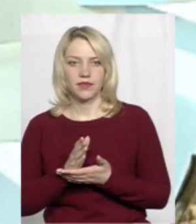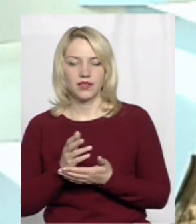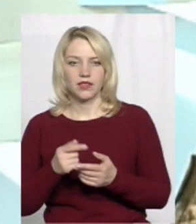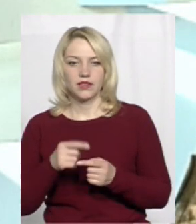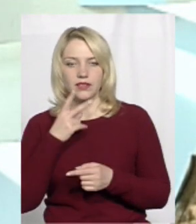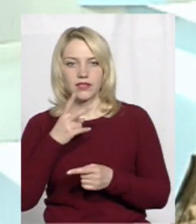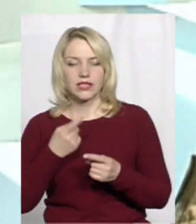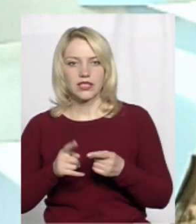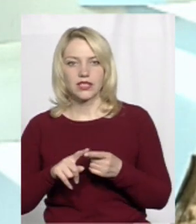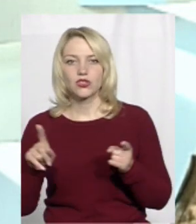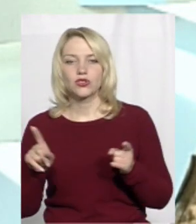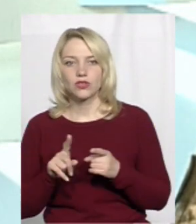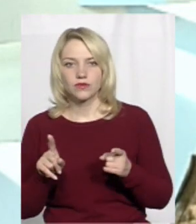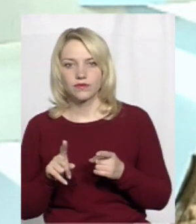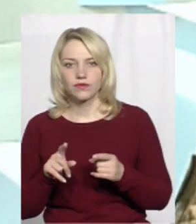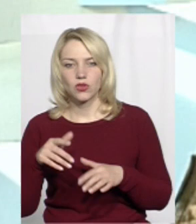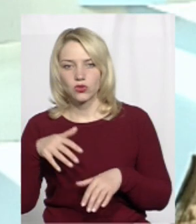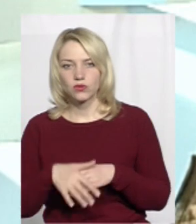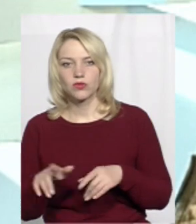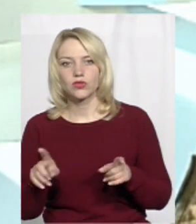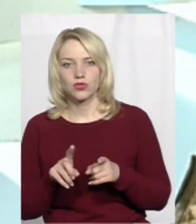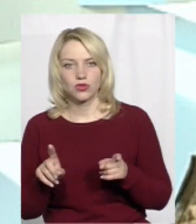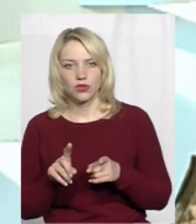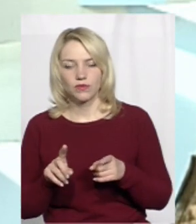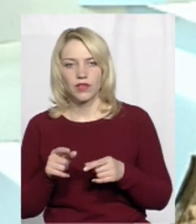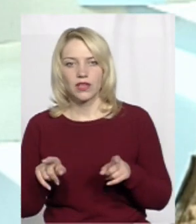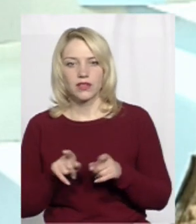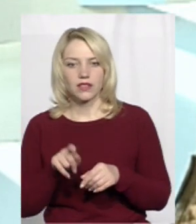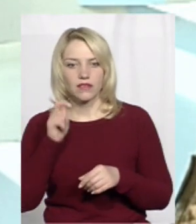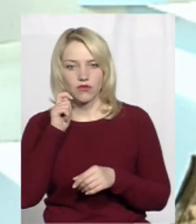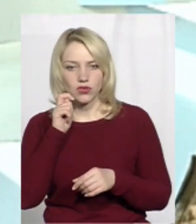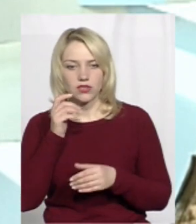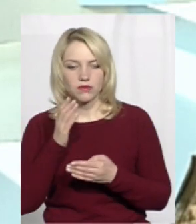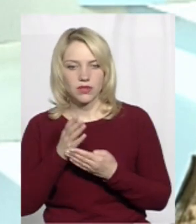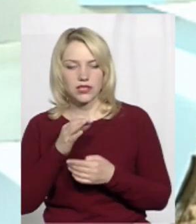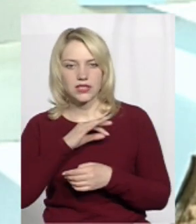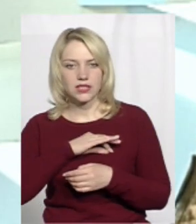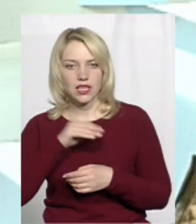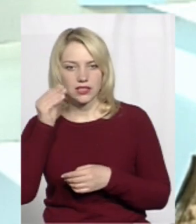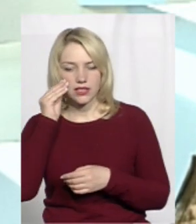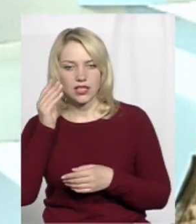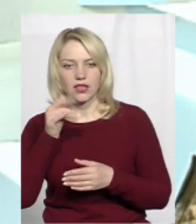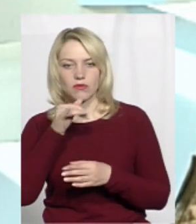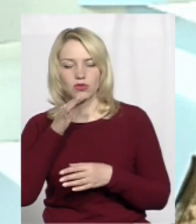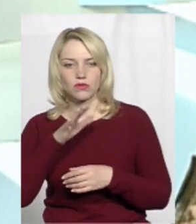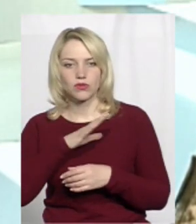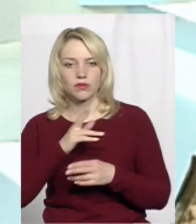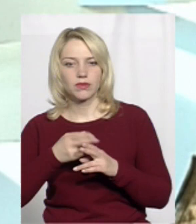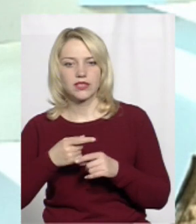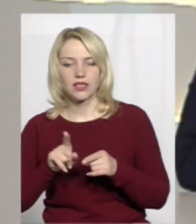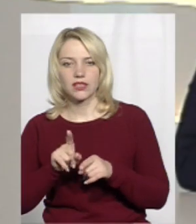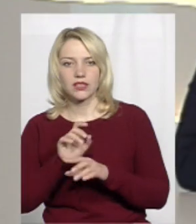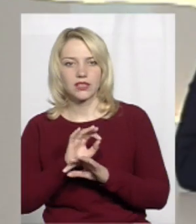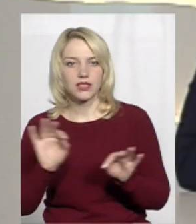дивляться на те, що розуміють, що такий возрастний есенс, який дає можливість, ну, не може бути без таких